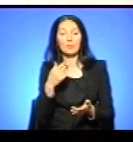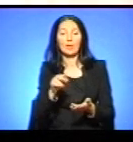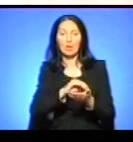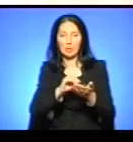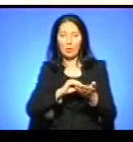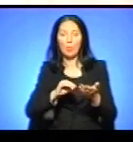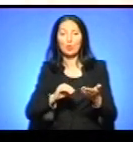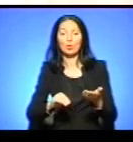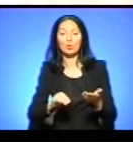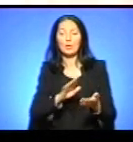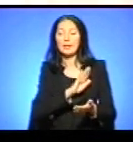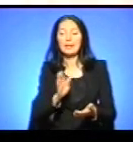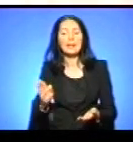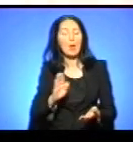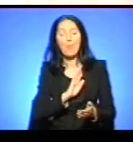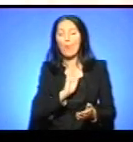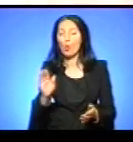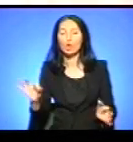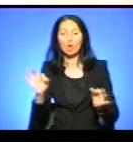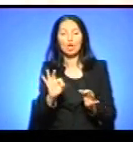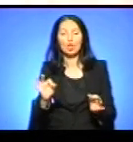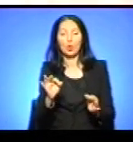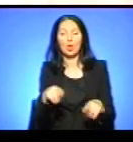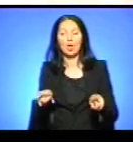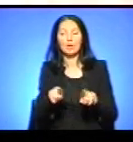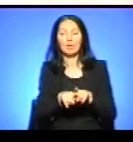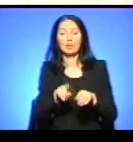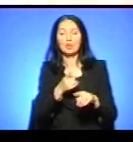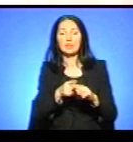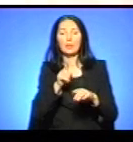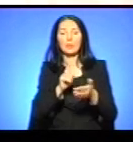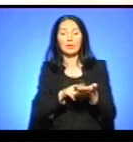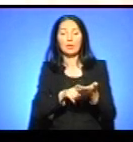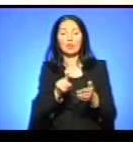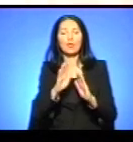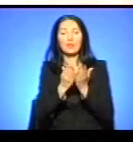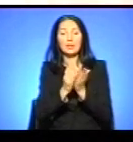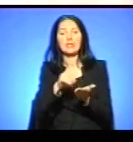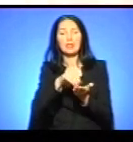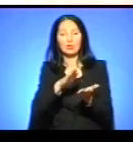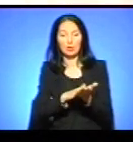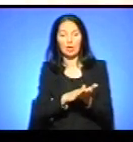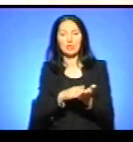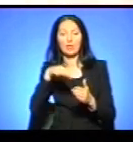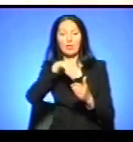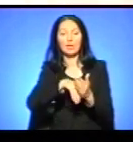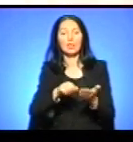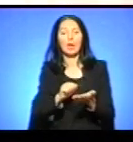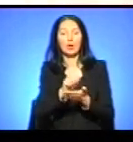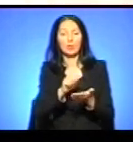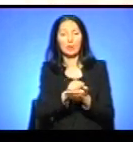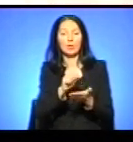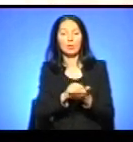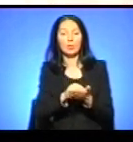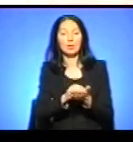запис. Не було, а також, знову ж, підтверджую, що в книзі реєстрації вхідної кореспонденції таких звернень не